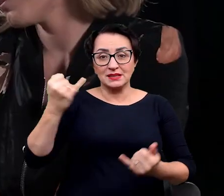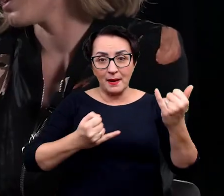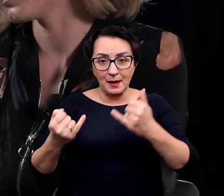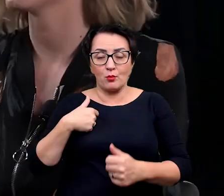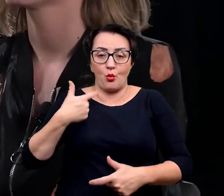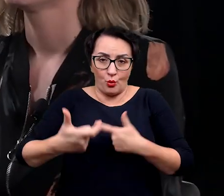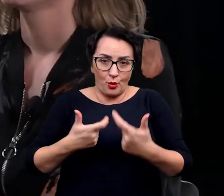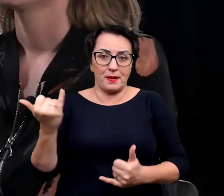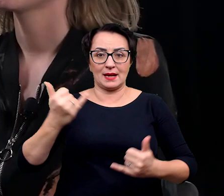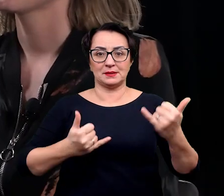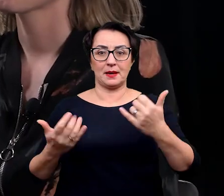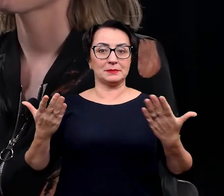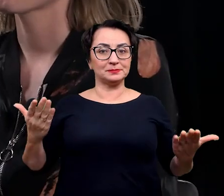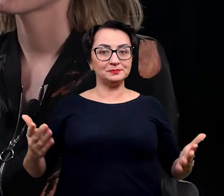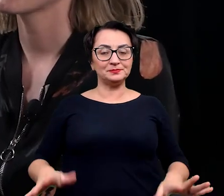się robi eksperymenty.